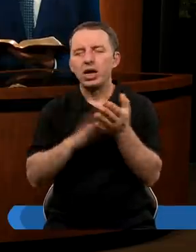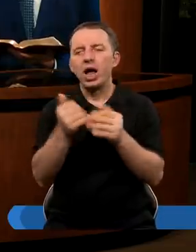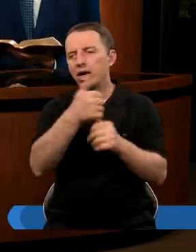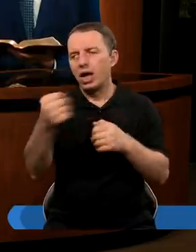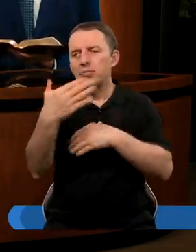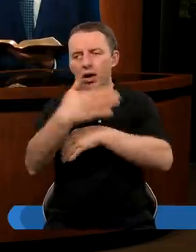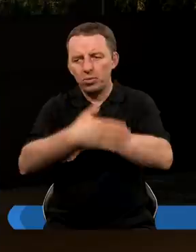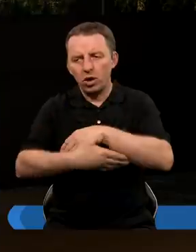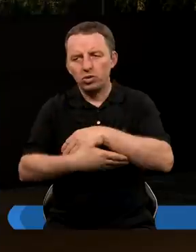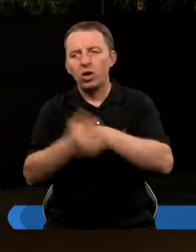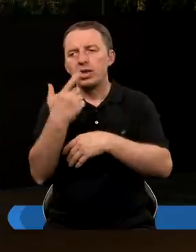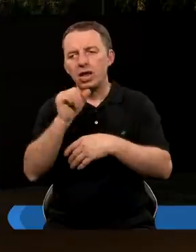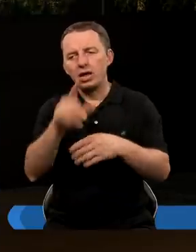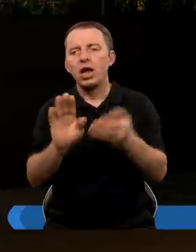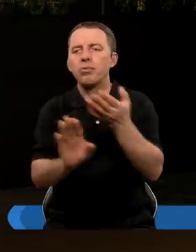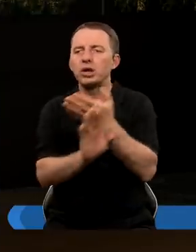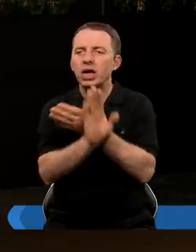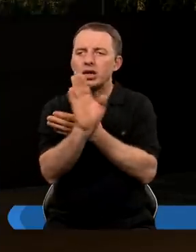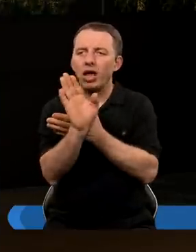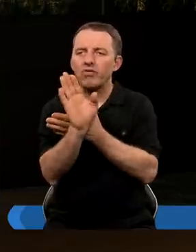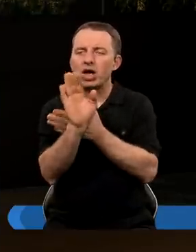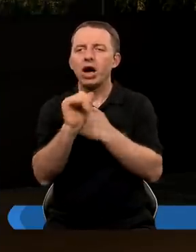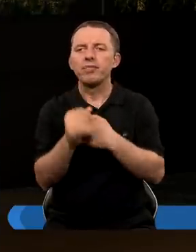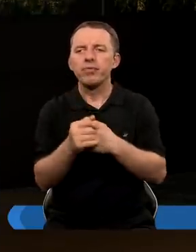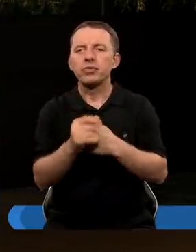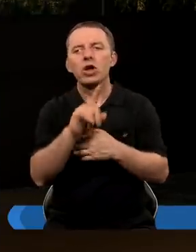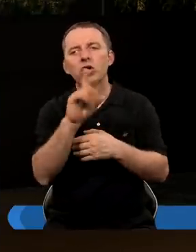końcu Daniel przedstawia,